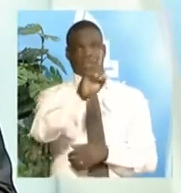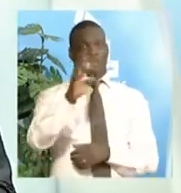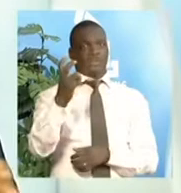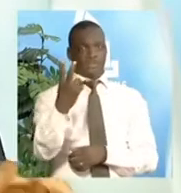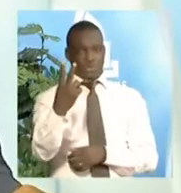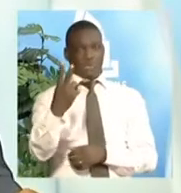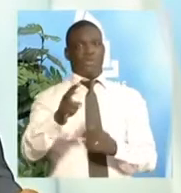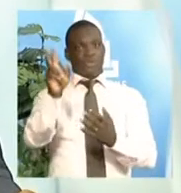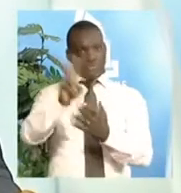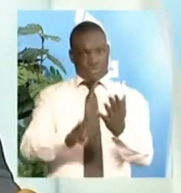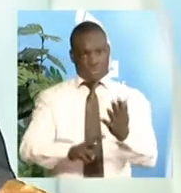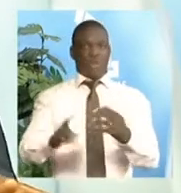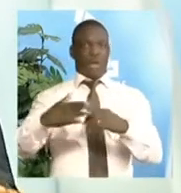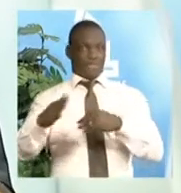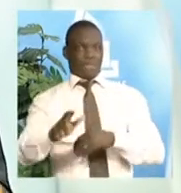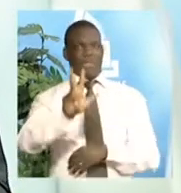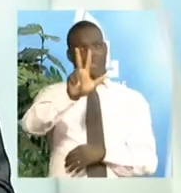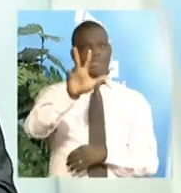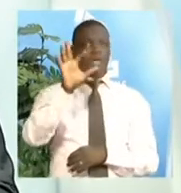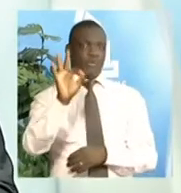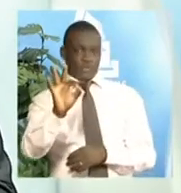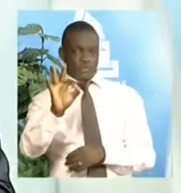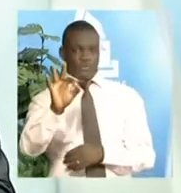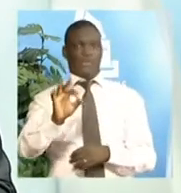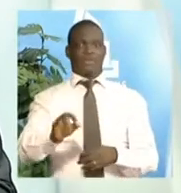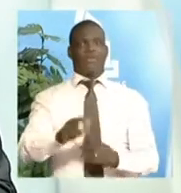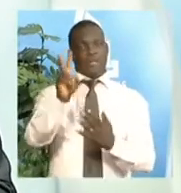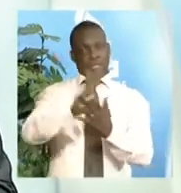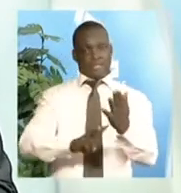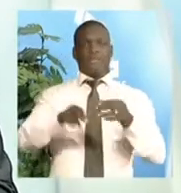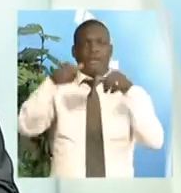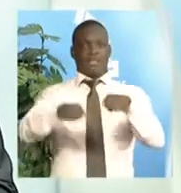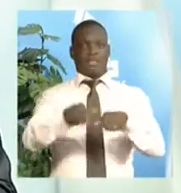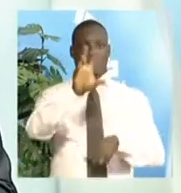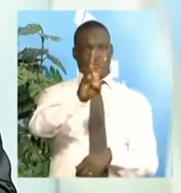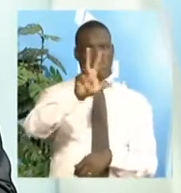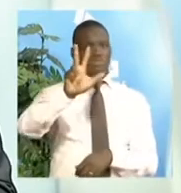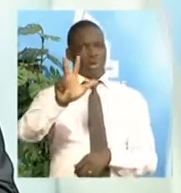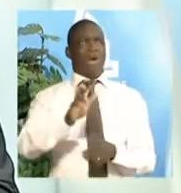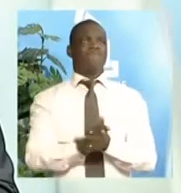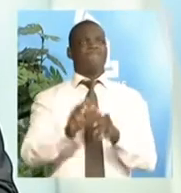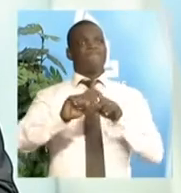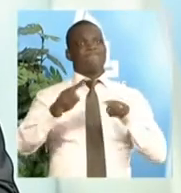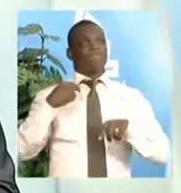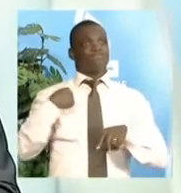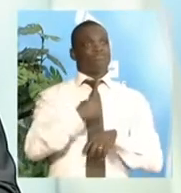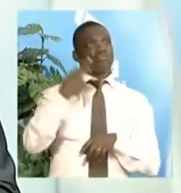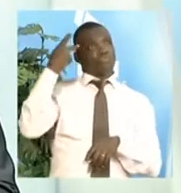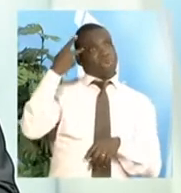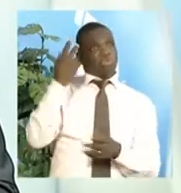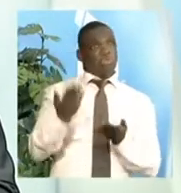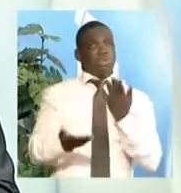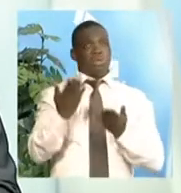39 seront lus tout à l'heure par les porte-parole et il va rester 63. Mais d'ici la moitié de la nuit,